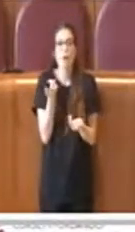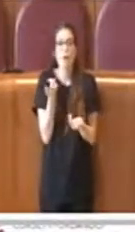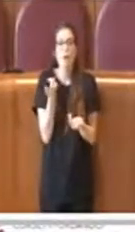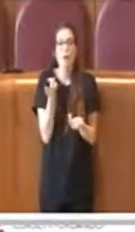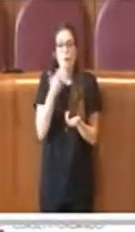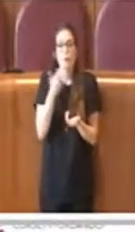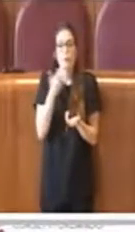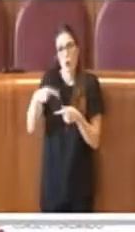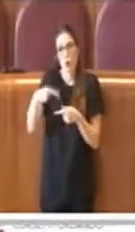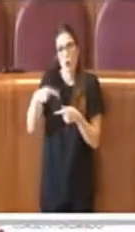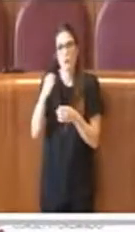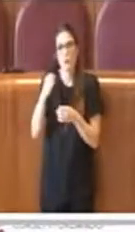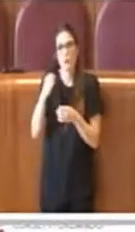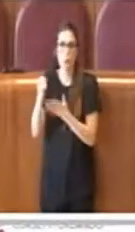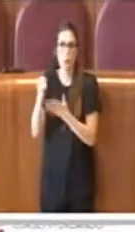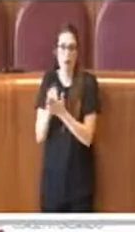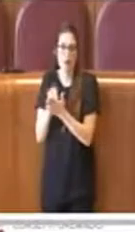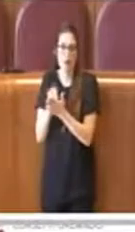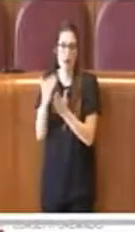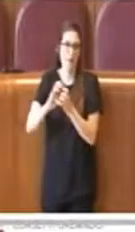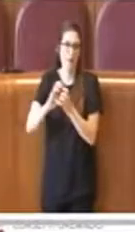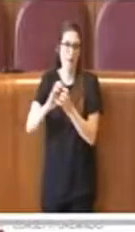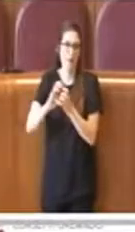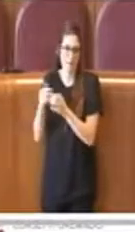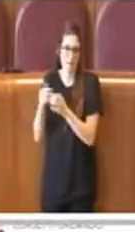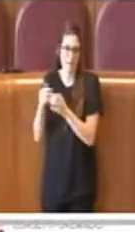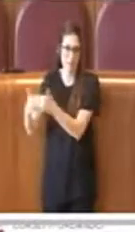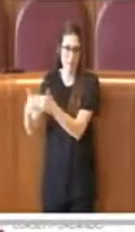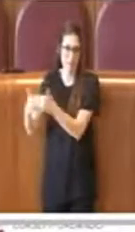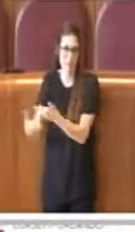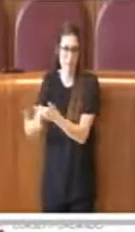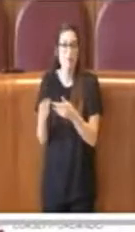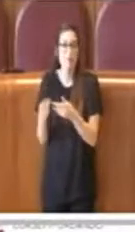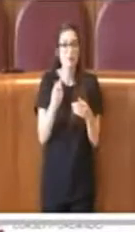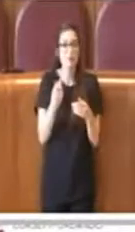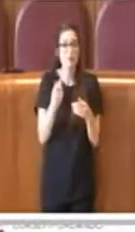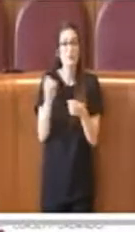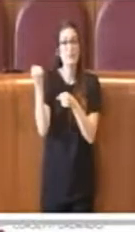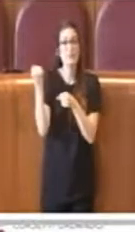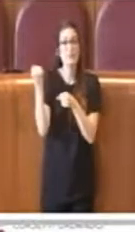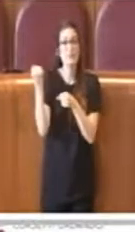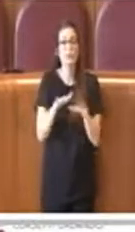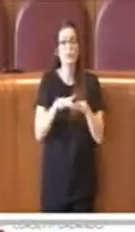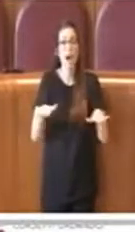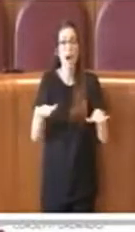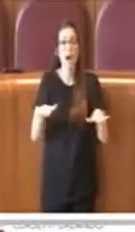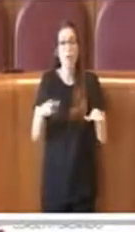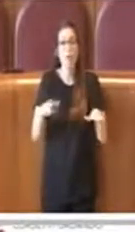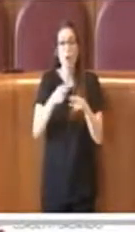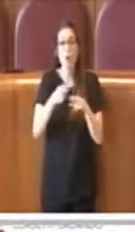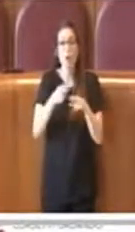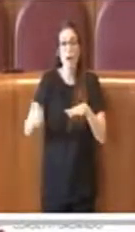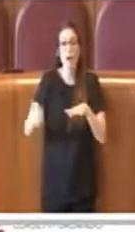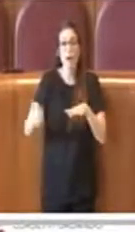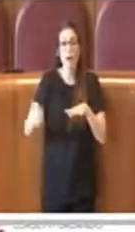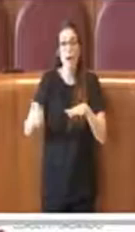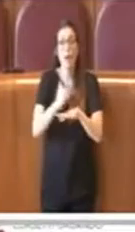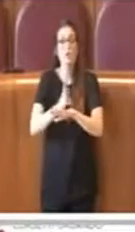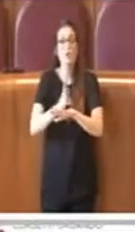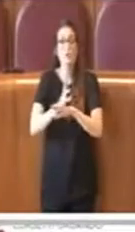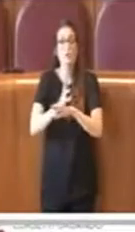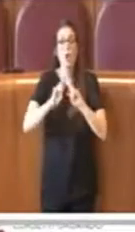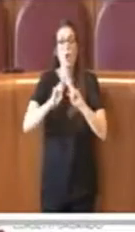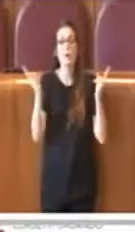documenti, con successivi atti, l'istituzione del tavolo di Roma Capitale sull'accessibilità universale,